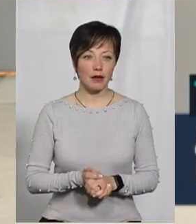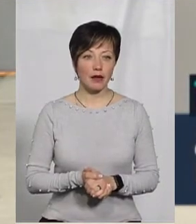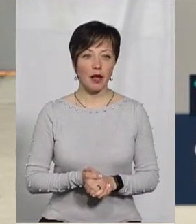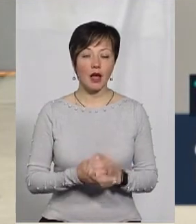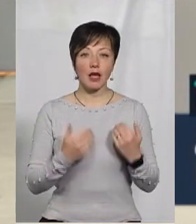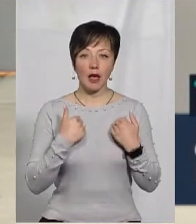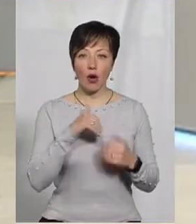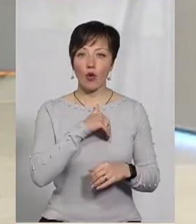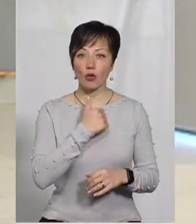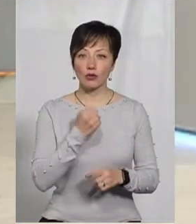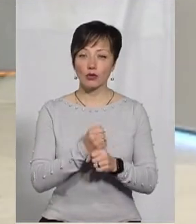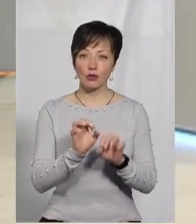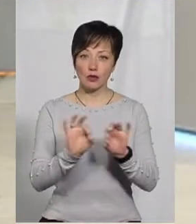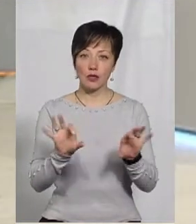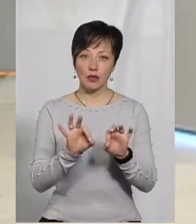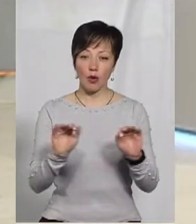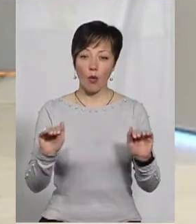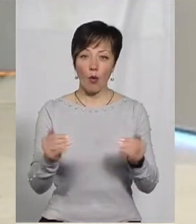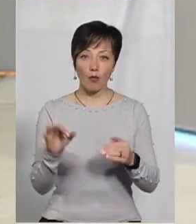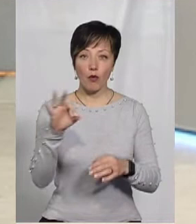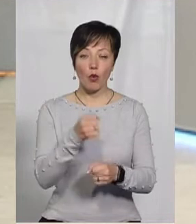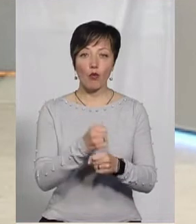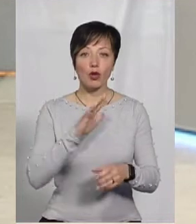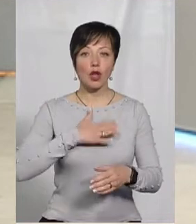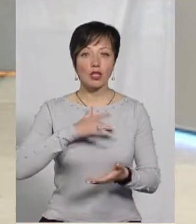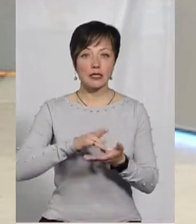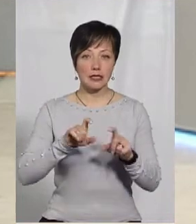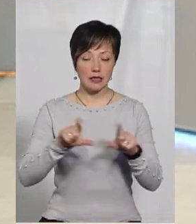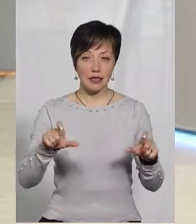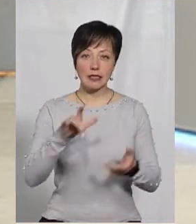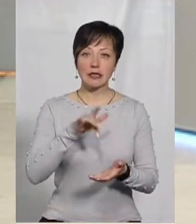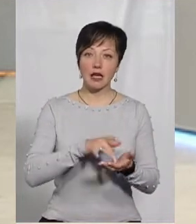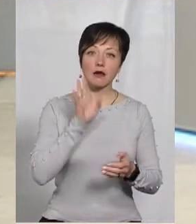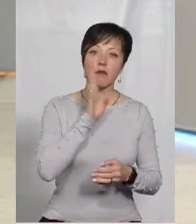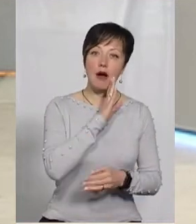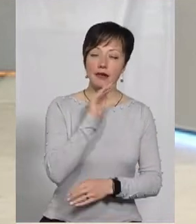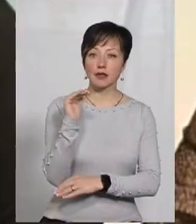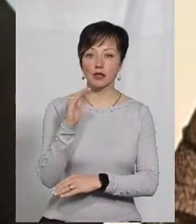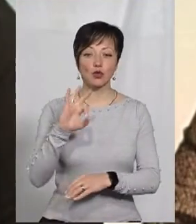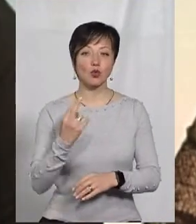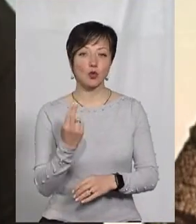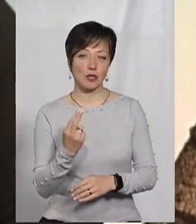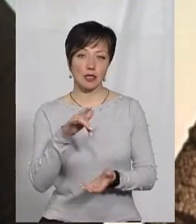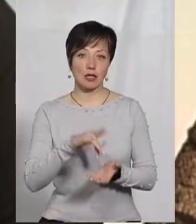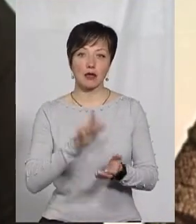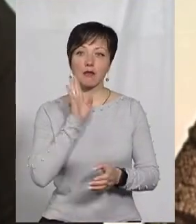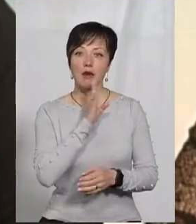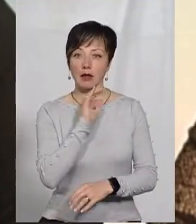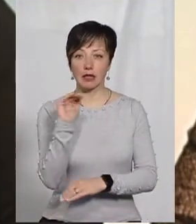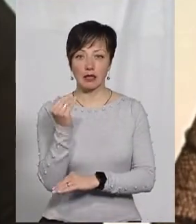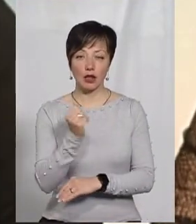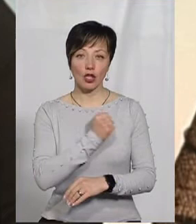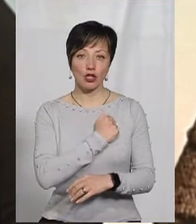кратко про роботу нашого центру. Що це таке? Центр матері і дитини, соціальний центр матері і дитини.